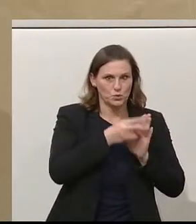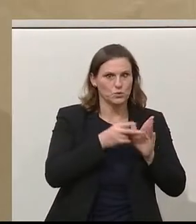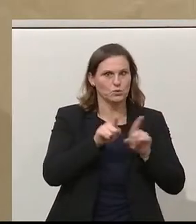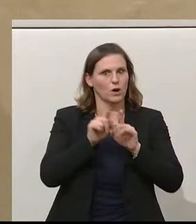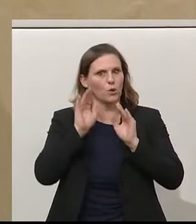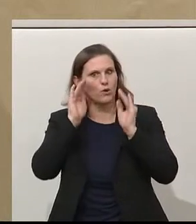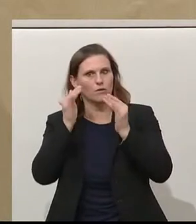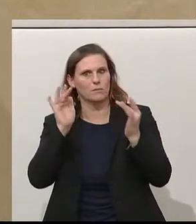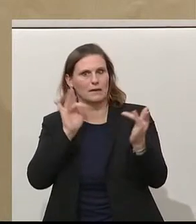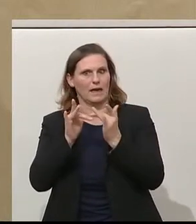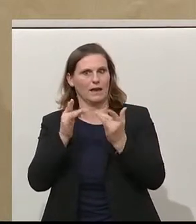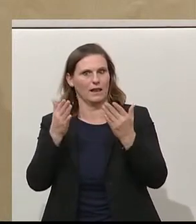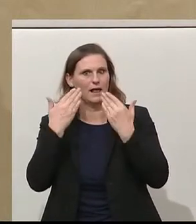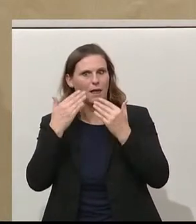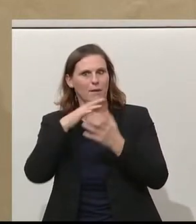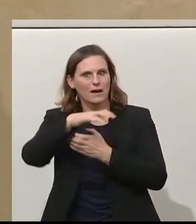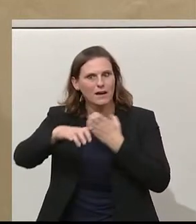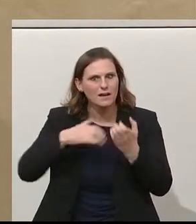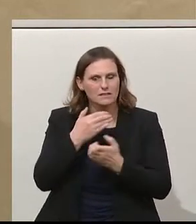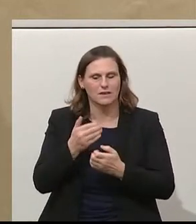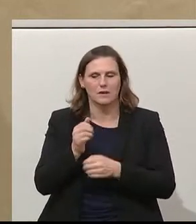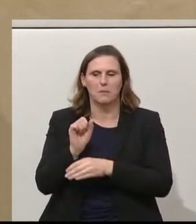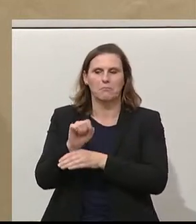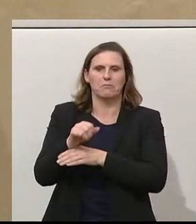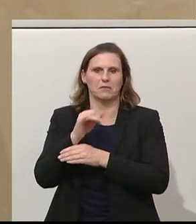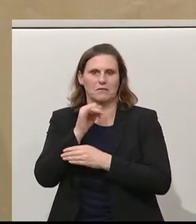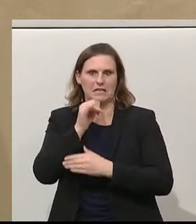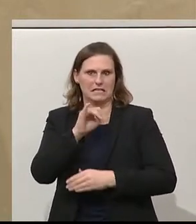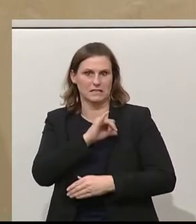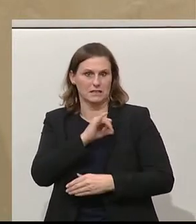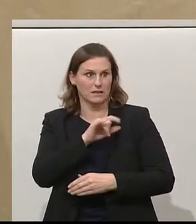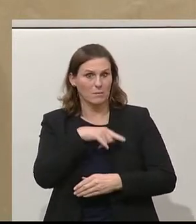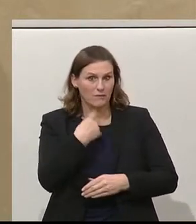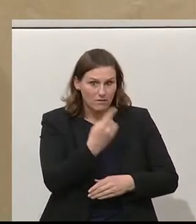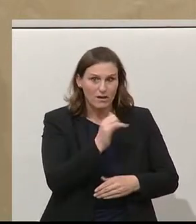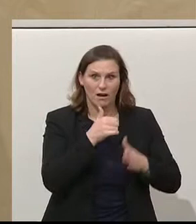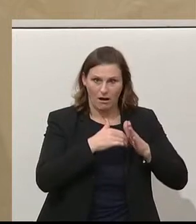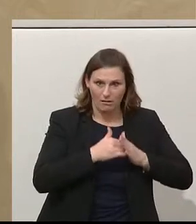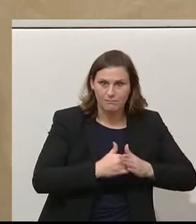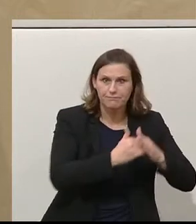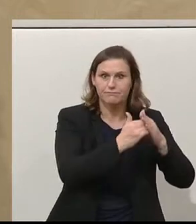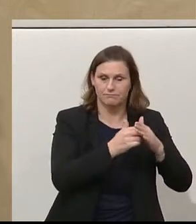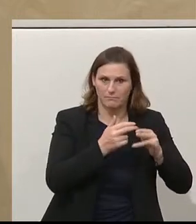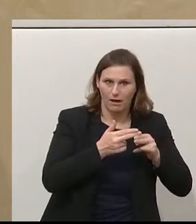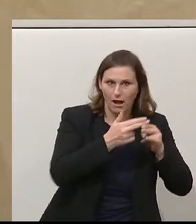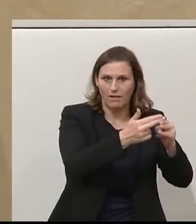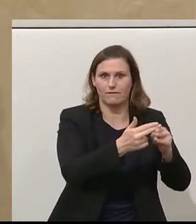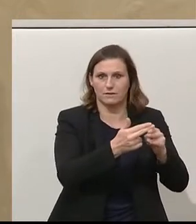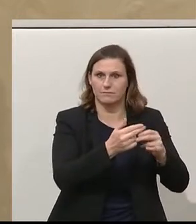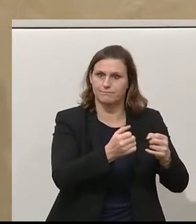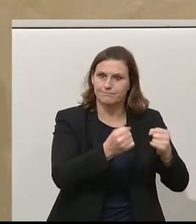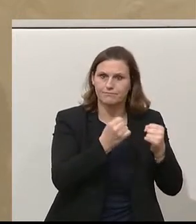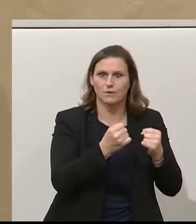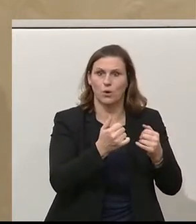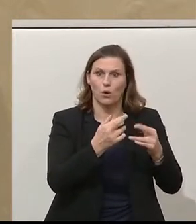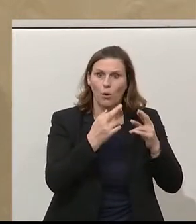Kampf gegen die Klimakrise kein Interesse gezeigt. Wir wollen Ihnen da helfen. Wir wollen Sie stärken. Und wir hoffen, Sie werden sich in diesen